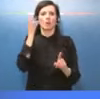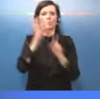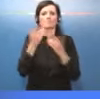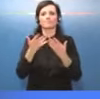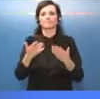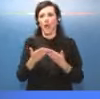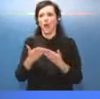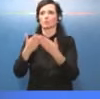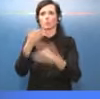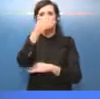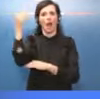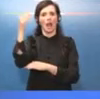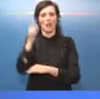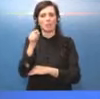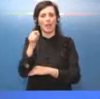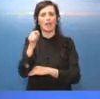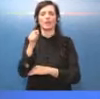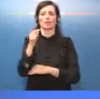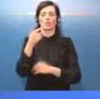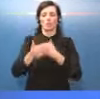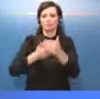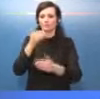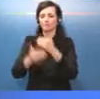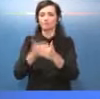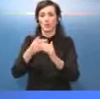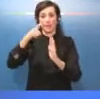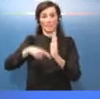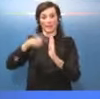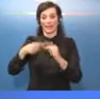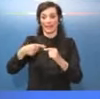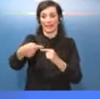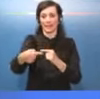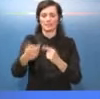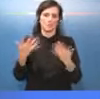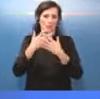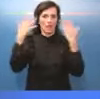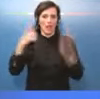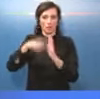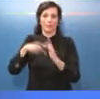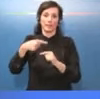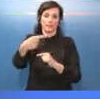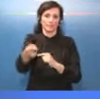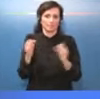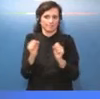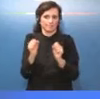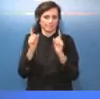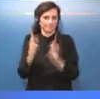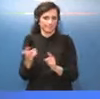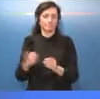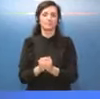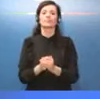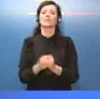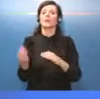nostre strutture ricettive, soprattutto ad affrontare i prossimi mesi, che saranno mesi chiaramente importanti, al trasporto